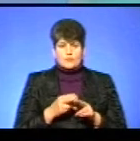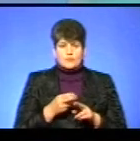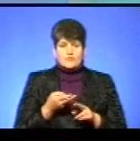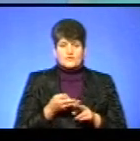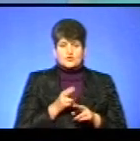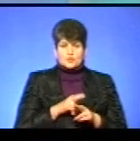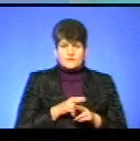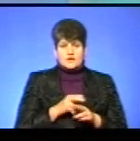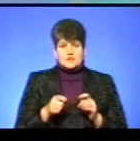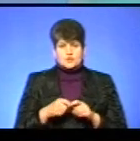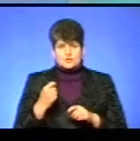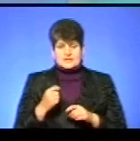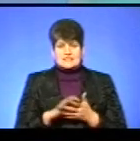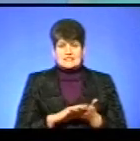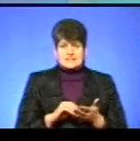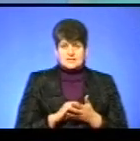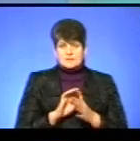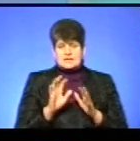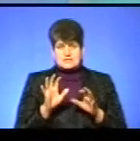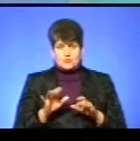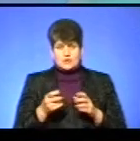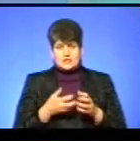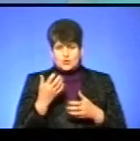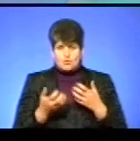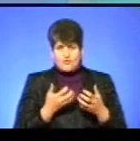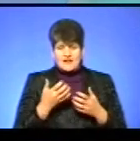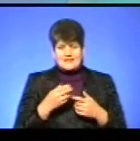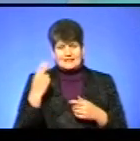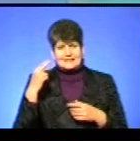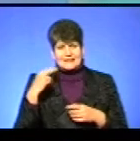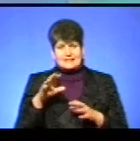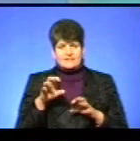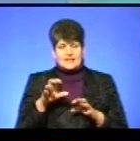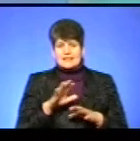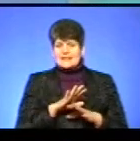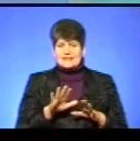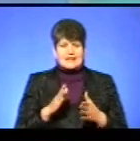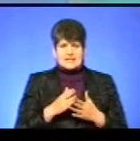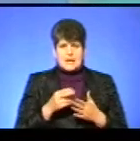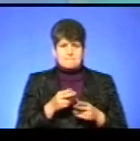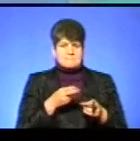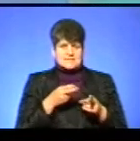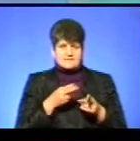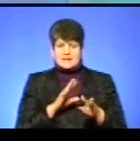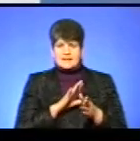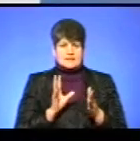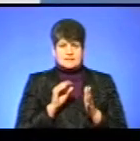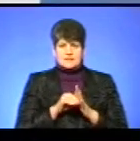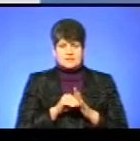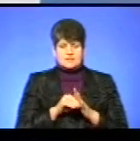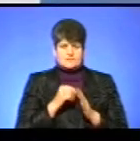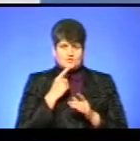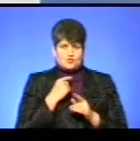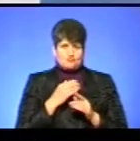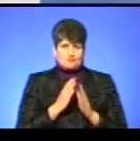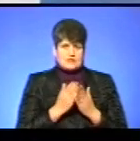шкоди за знищення або незаконне добування диких тварин, які не є мисливськими і не занесені до «Червоної книги України». Зокрема,